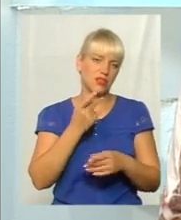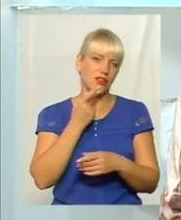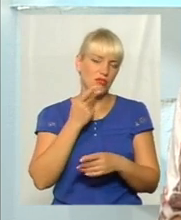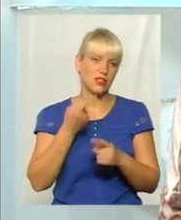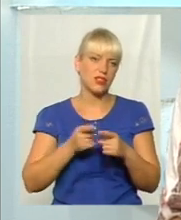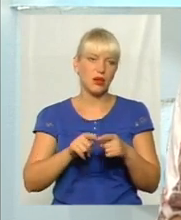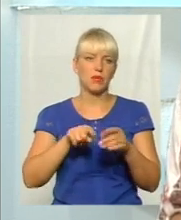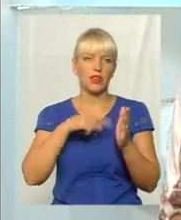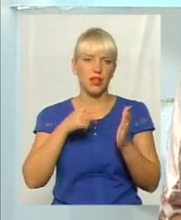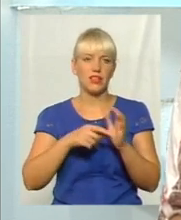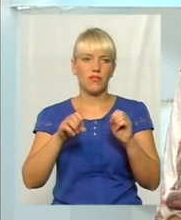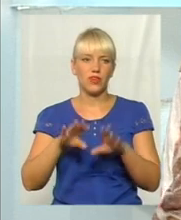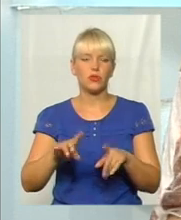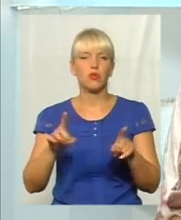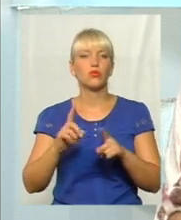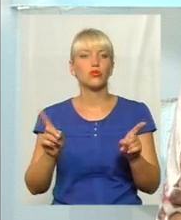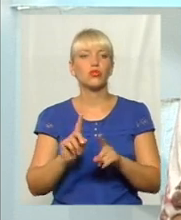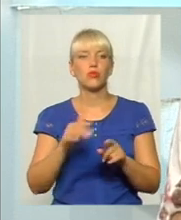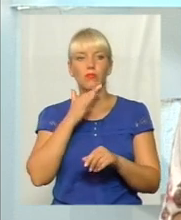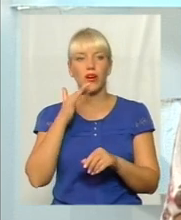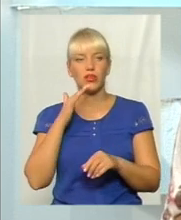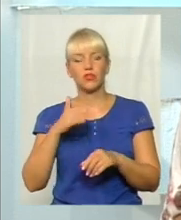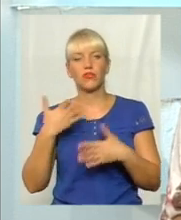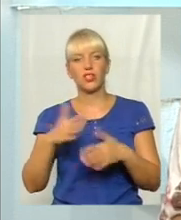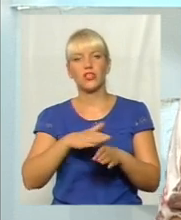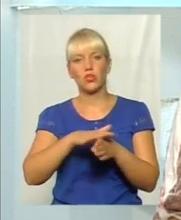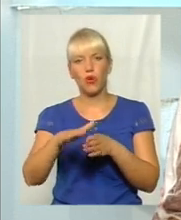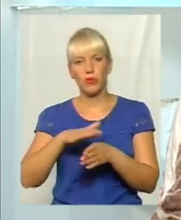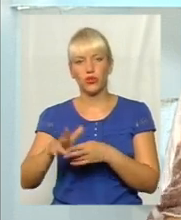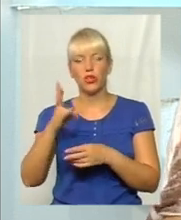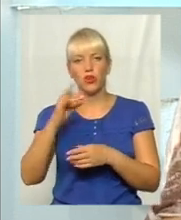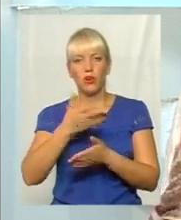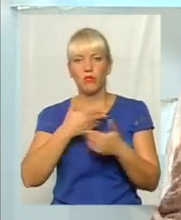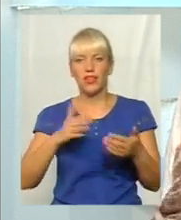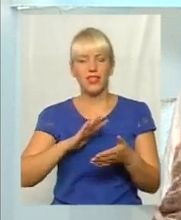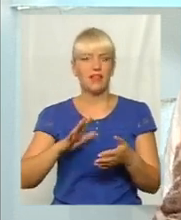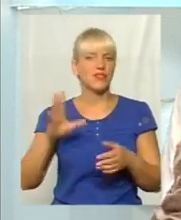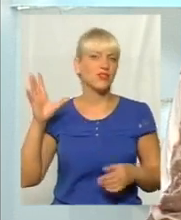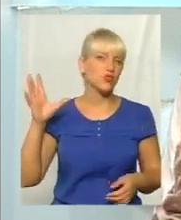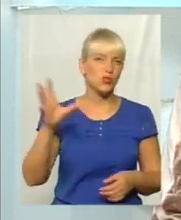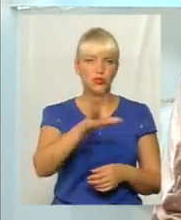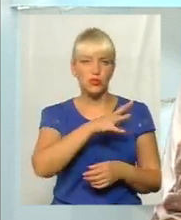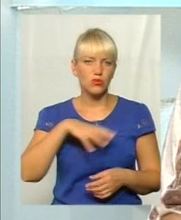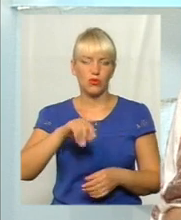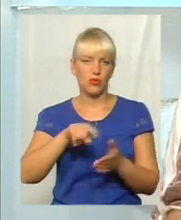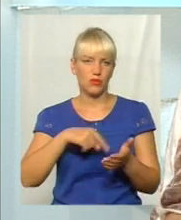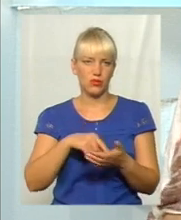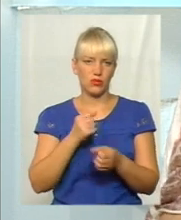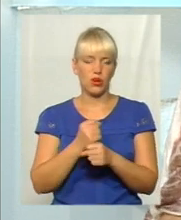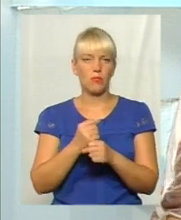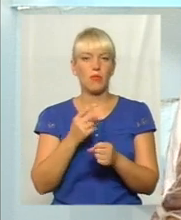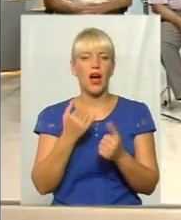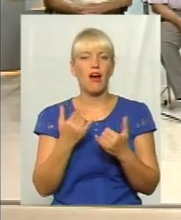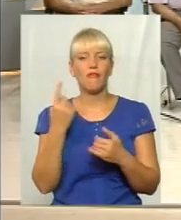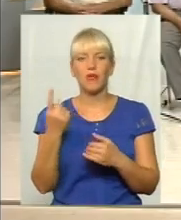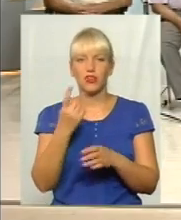зможемо вирішити, тому що вже багато чого зроблено, але ми не йдемо тотально по місту це все робити. Але в першу